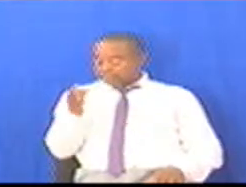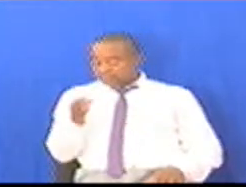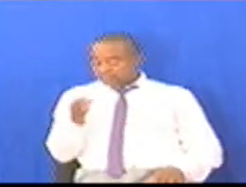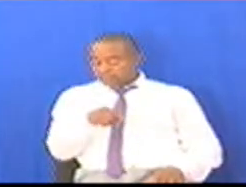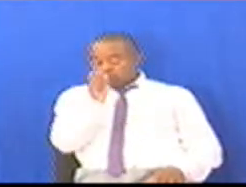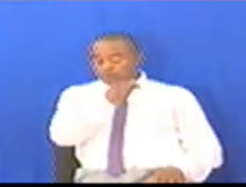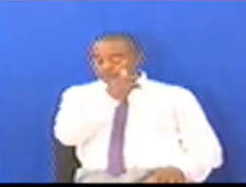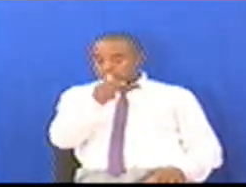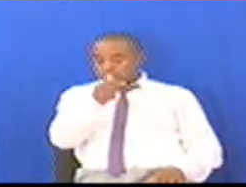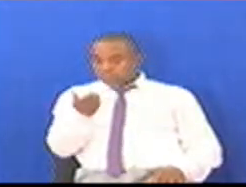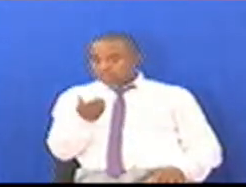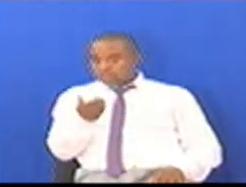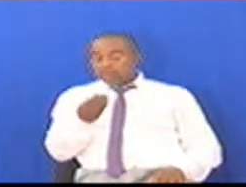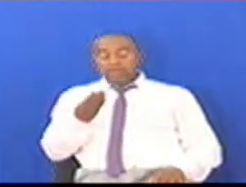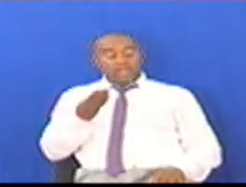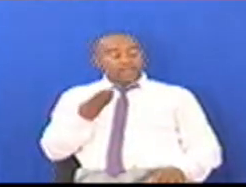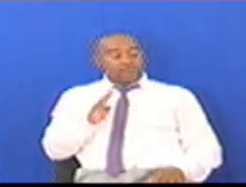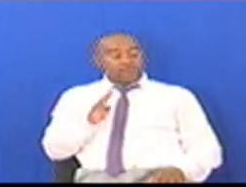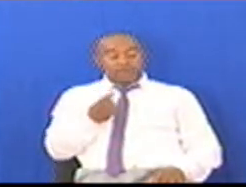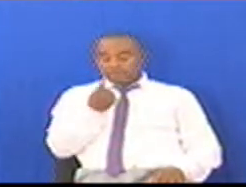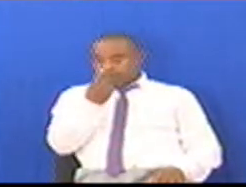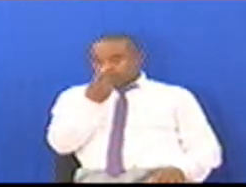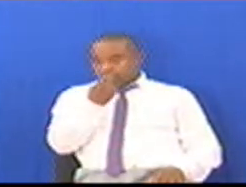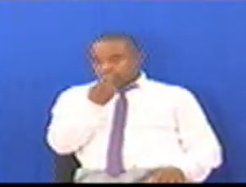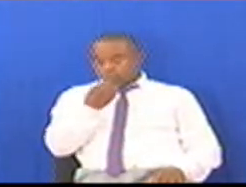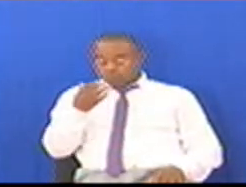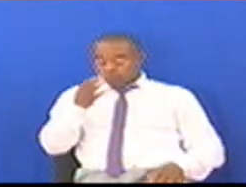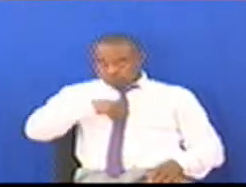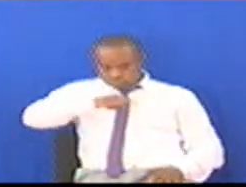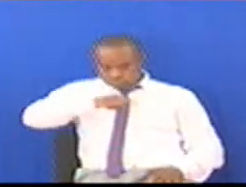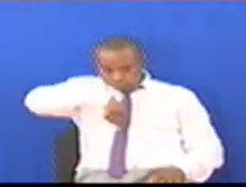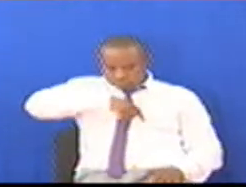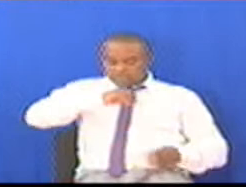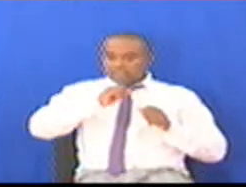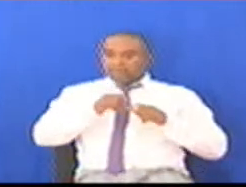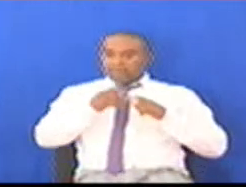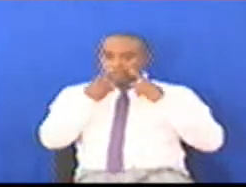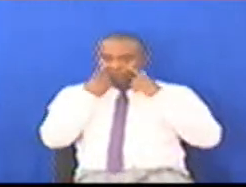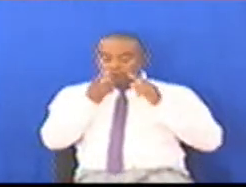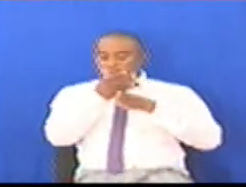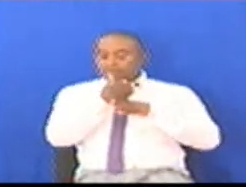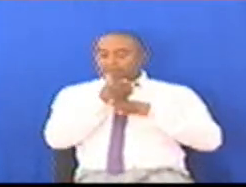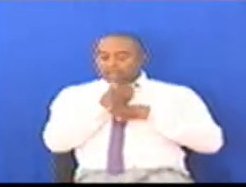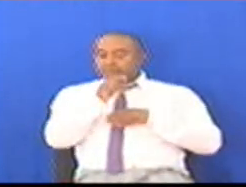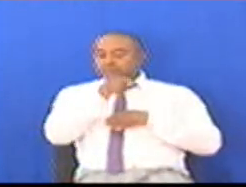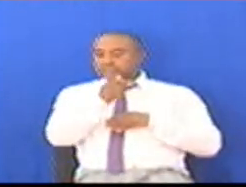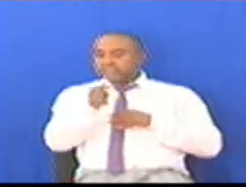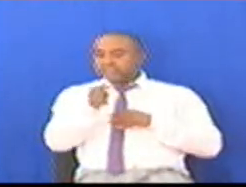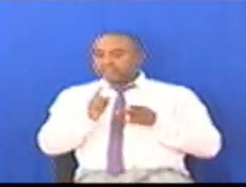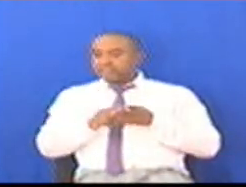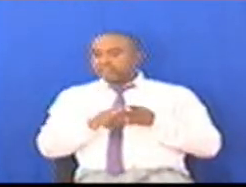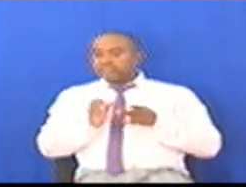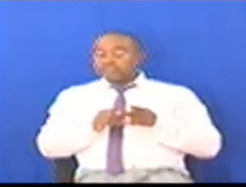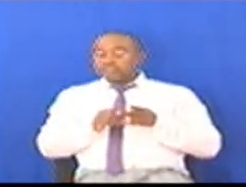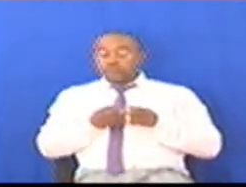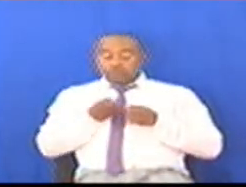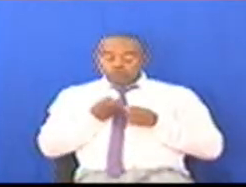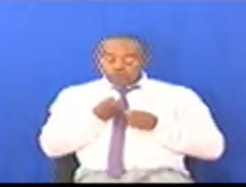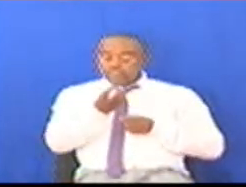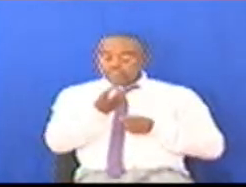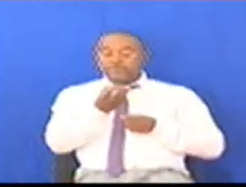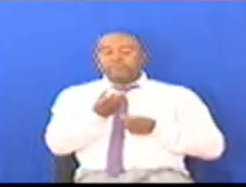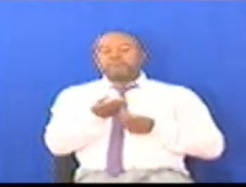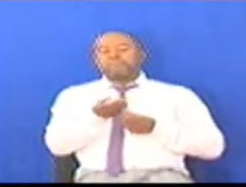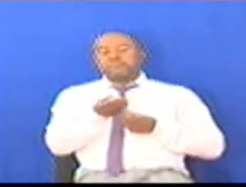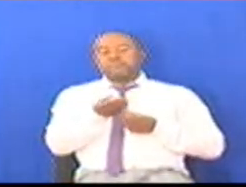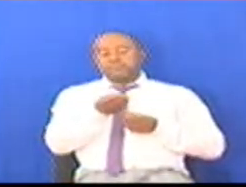Tanzania Wale Mabilionea Watoke Kwenye Miongoni Mwetu Tuangalie Kampuni Zawa Tanzania Tuziangalie Tuzibe Biashara Kwa sababu Kwa